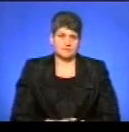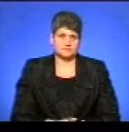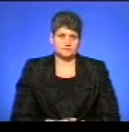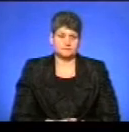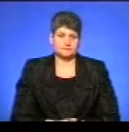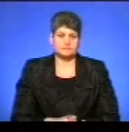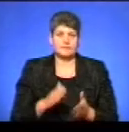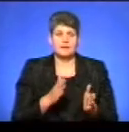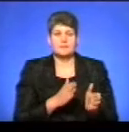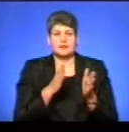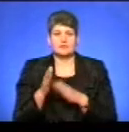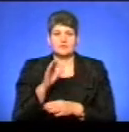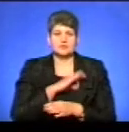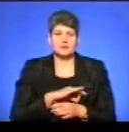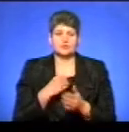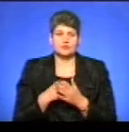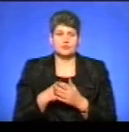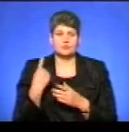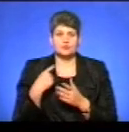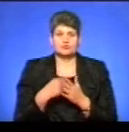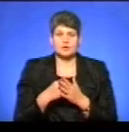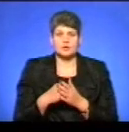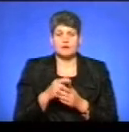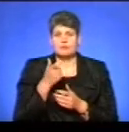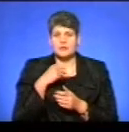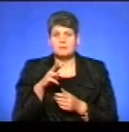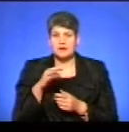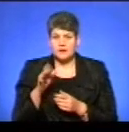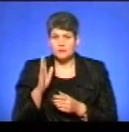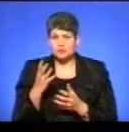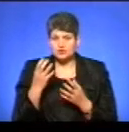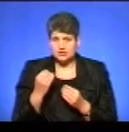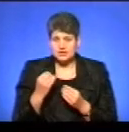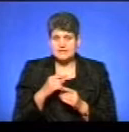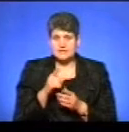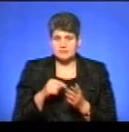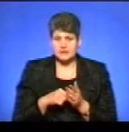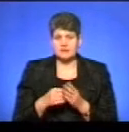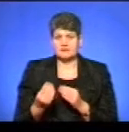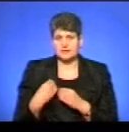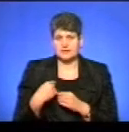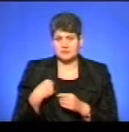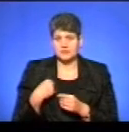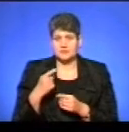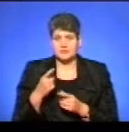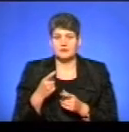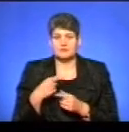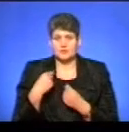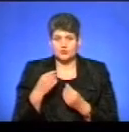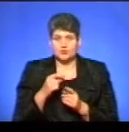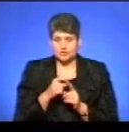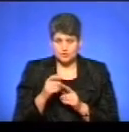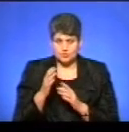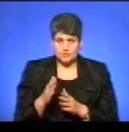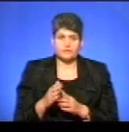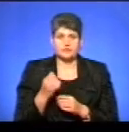перейдемо до використання коштів обласного бюджету. Якщо, пане Михайло, будуть ще запитання, ви дайте мені знак, і ми надумаємо вам слово, дуже дякую, що